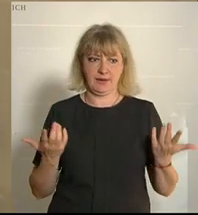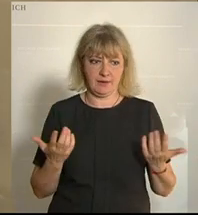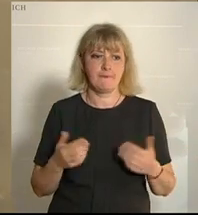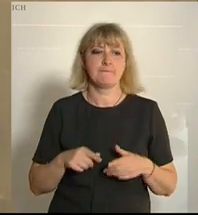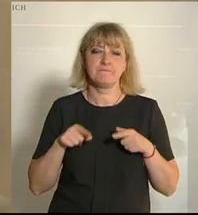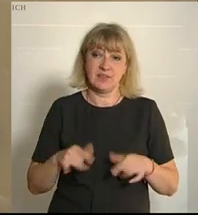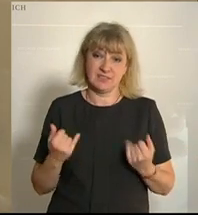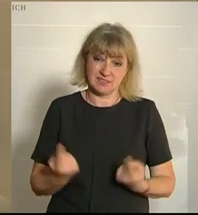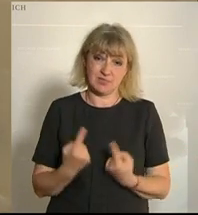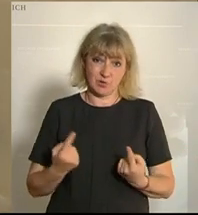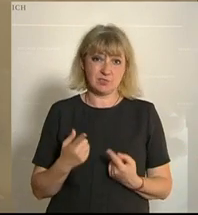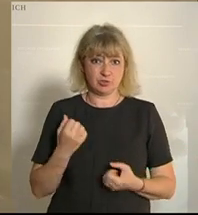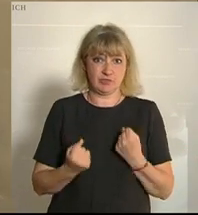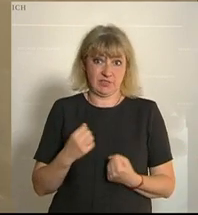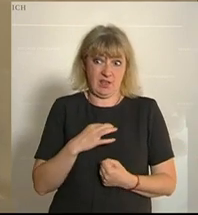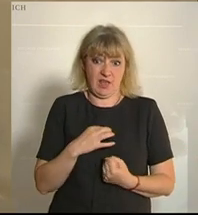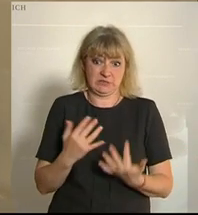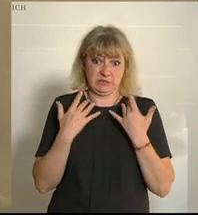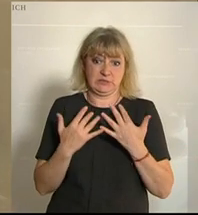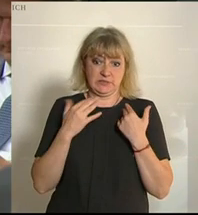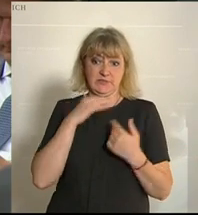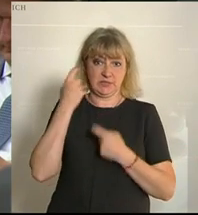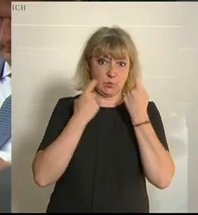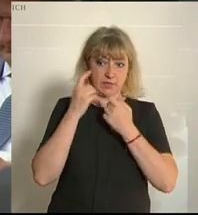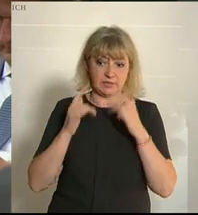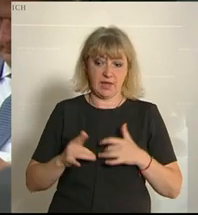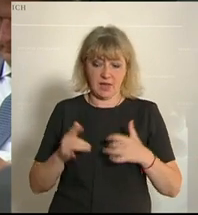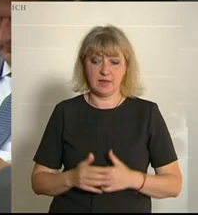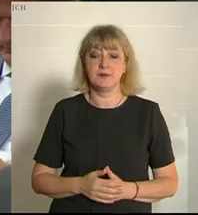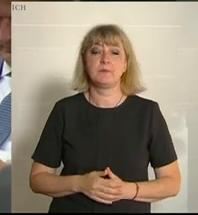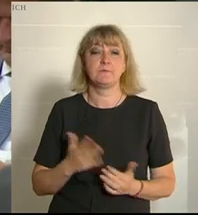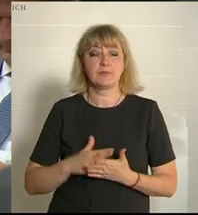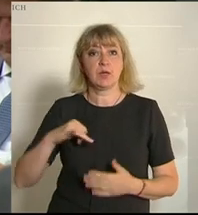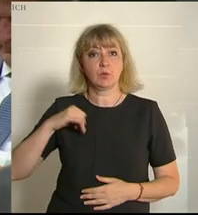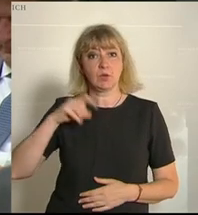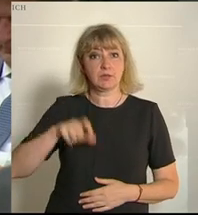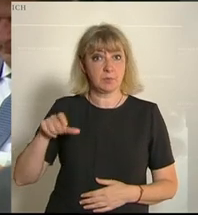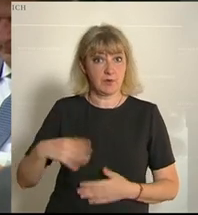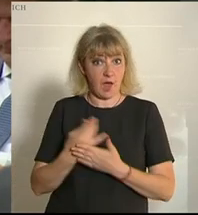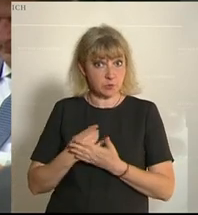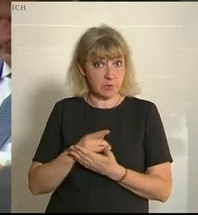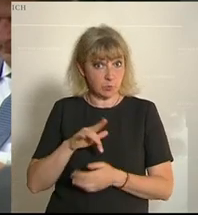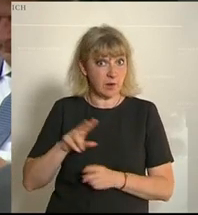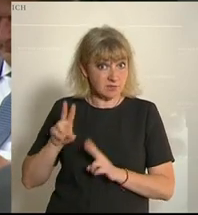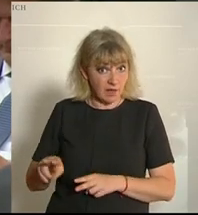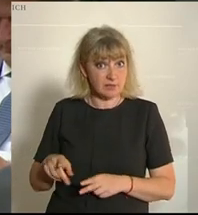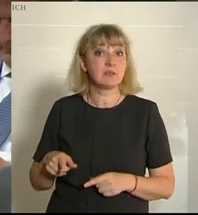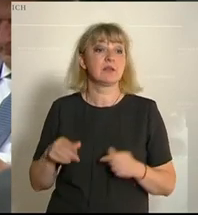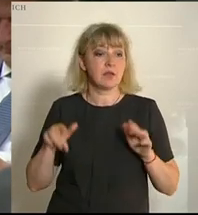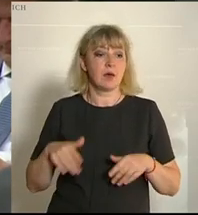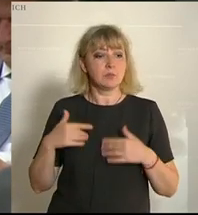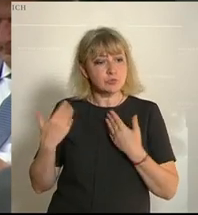macht diese Situation viel Angst und viele Sorgen. Und jenen Jugendlichen, die einen Ausbildungsplatz haben, müssen wir